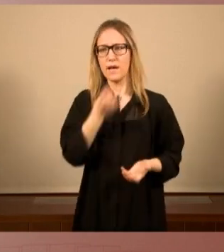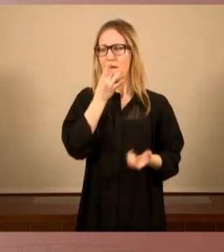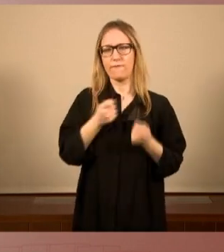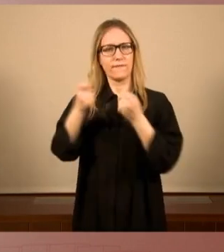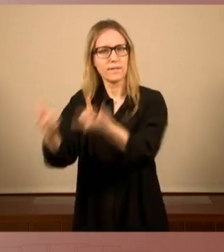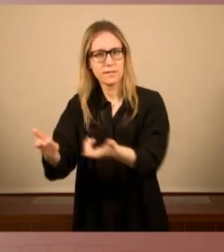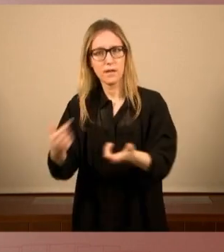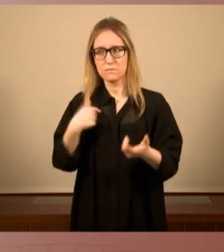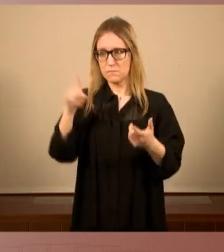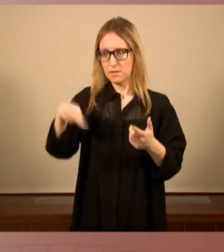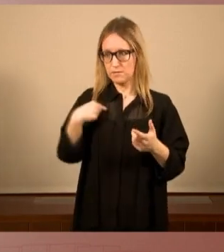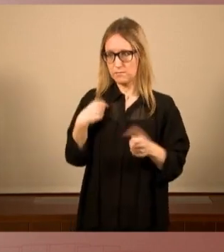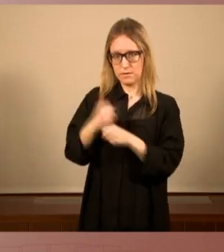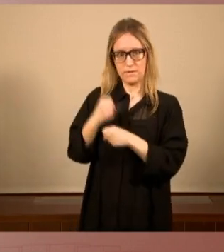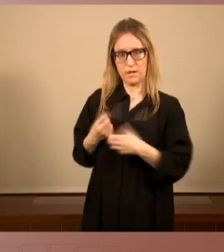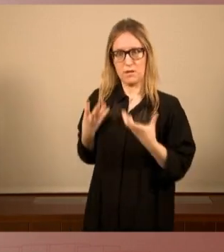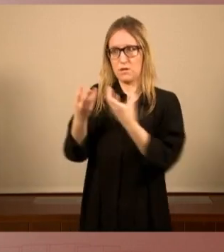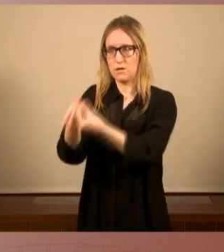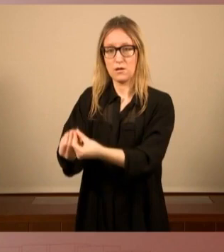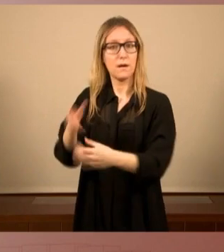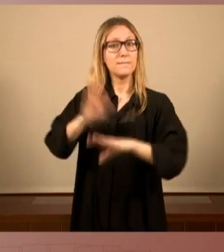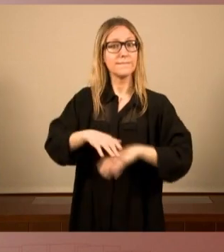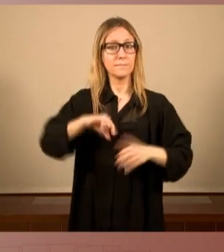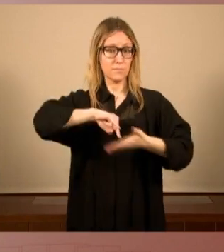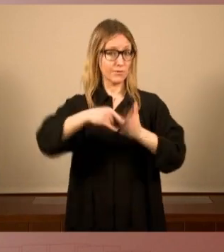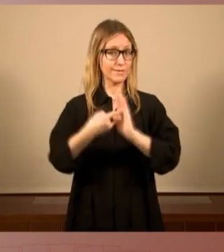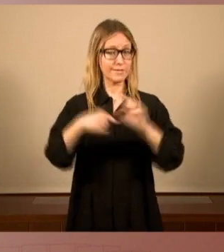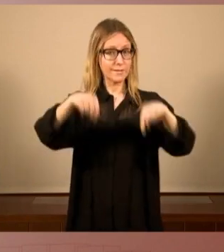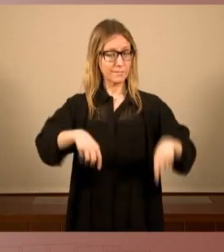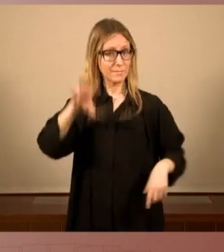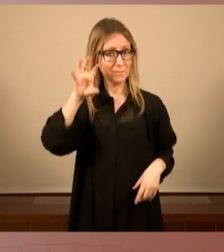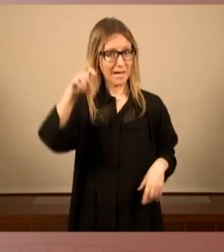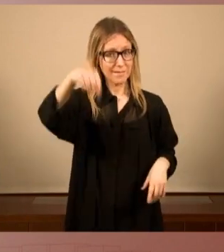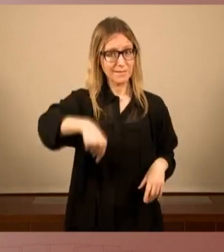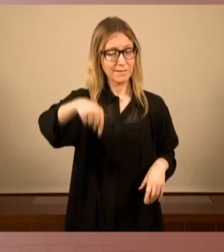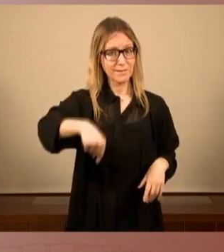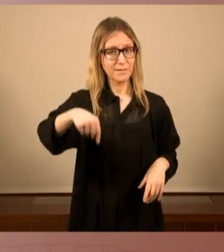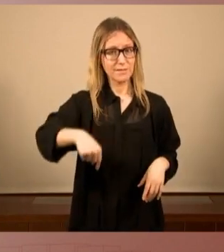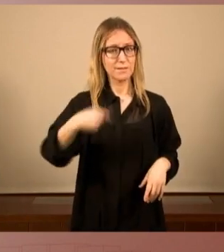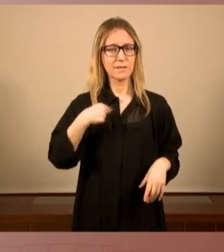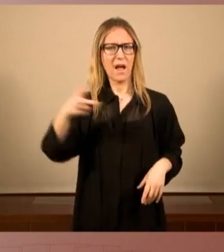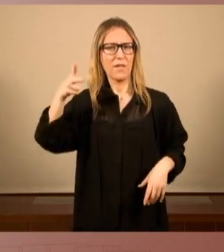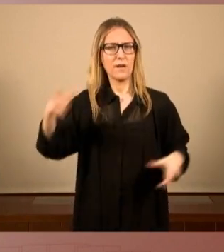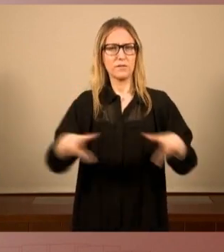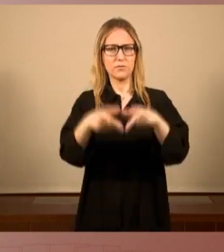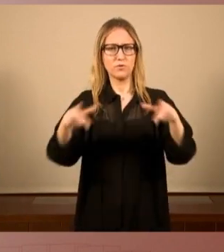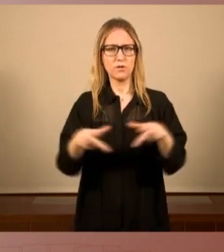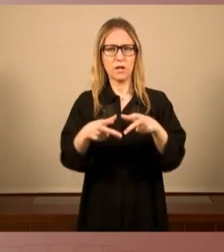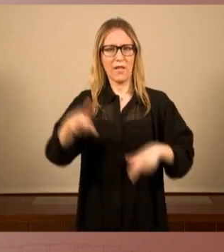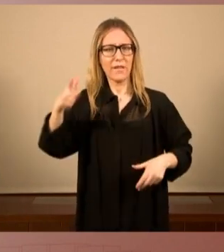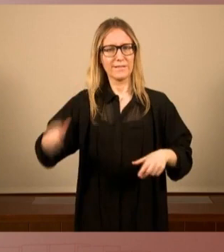-nos al servei perquè aquest projecte de país de país que no separa els drets socials i els drets